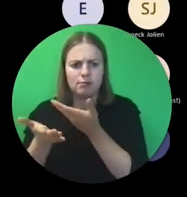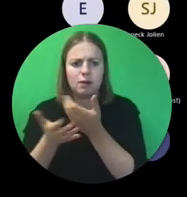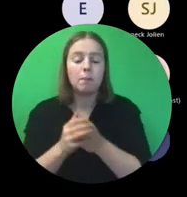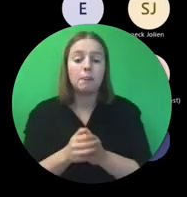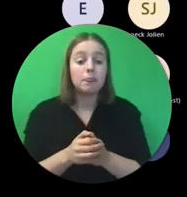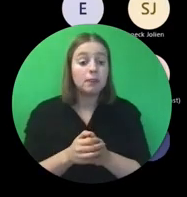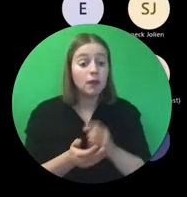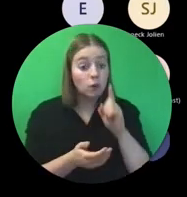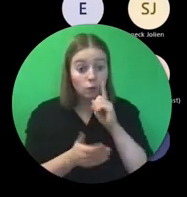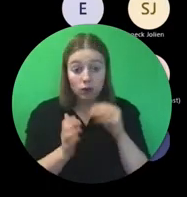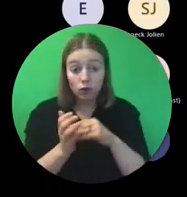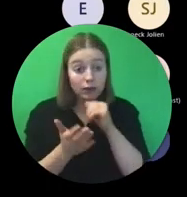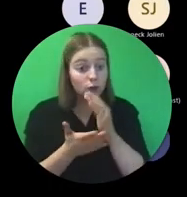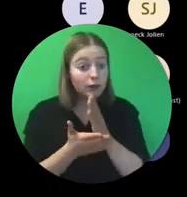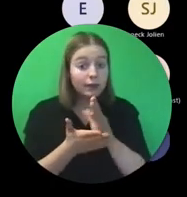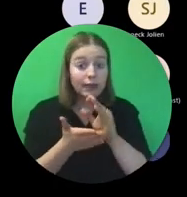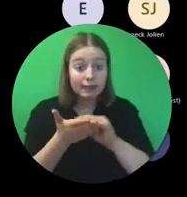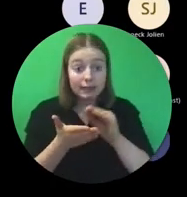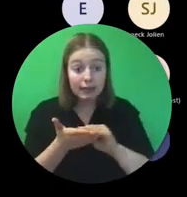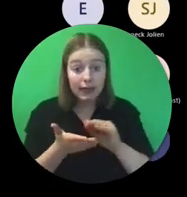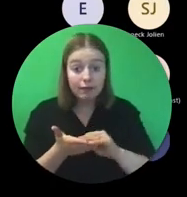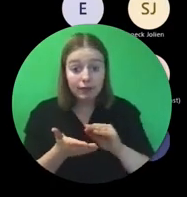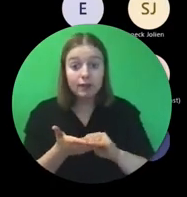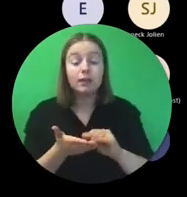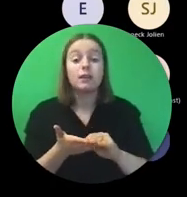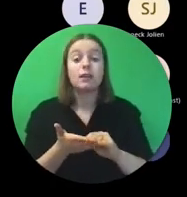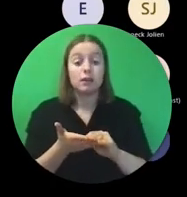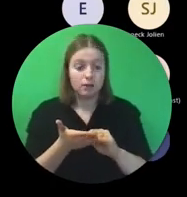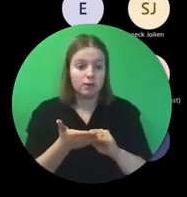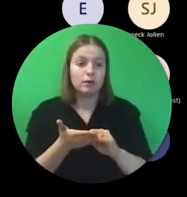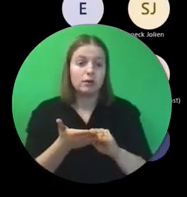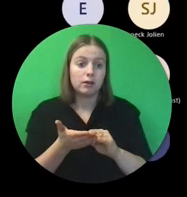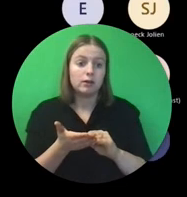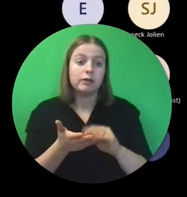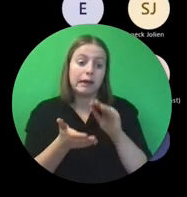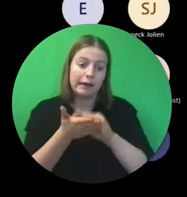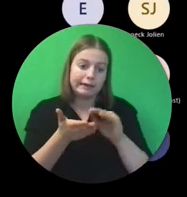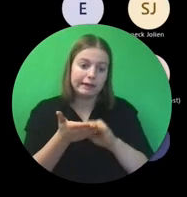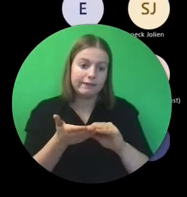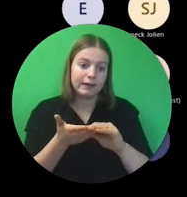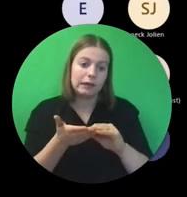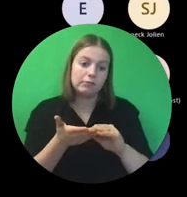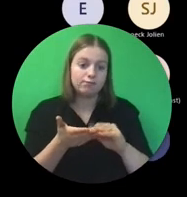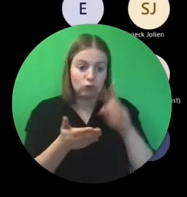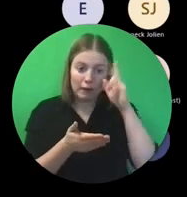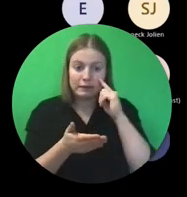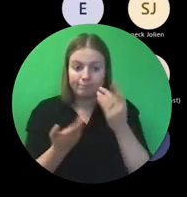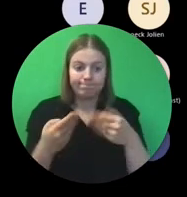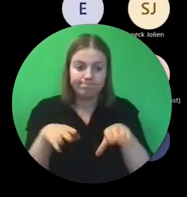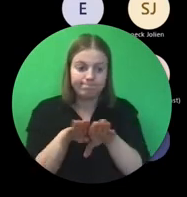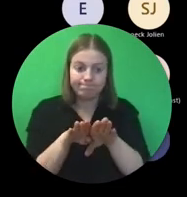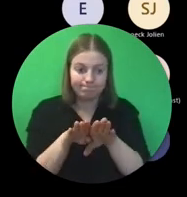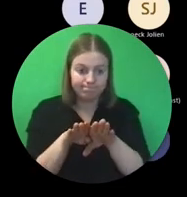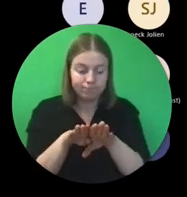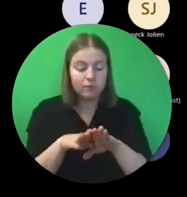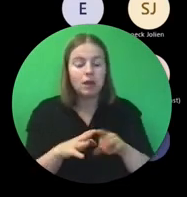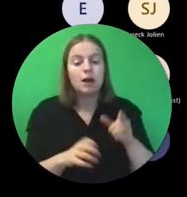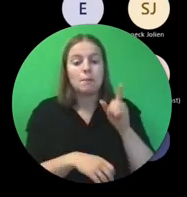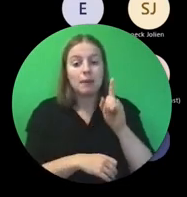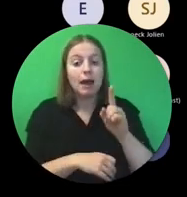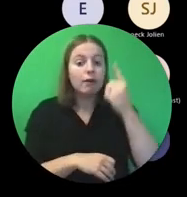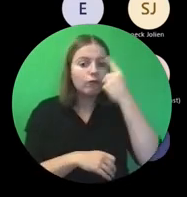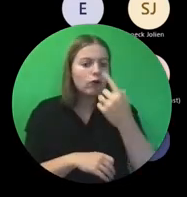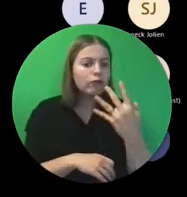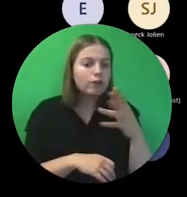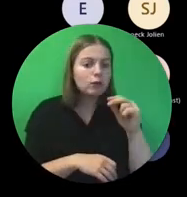nog niet ingeschreven had, de inschrijvingen zijn in principe afgesloten. Maar er is voor